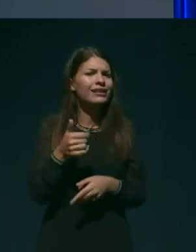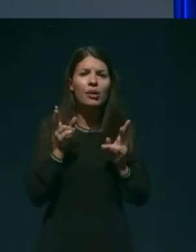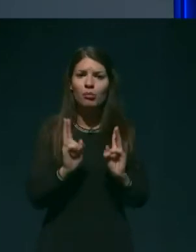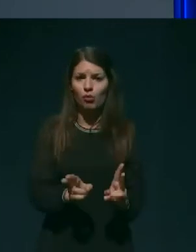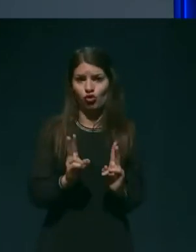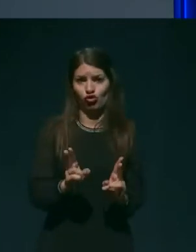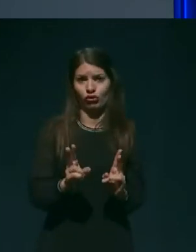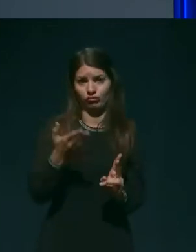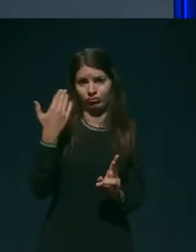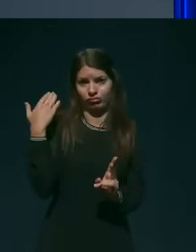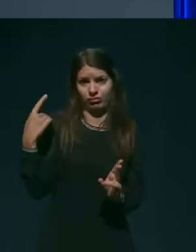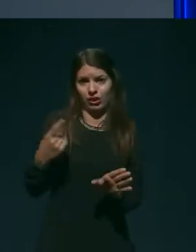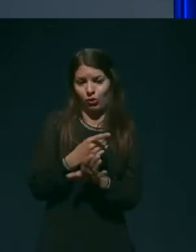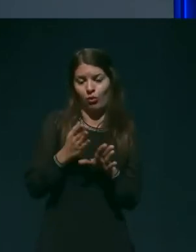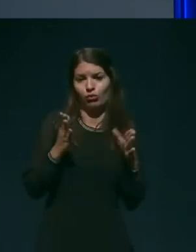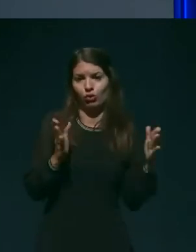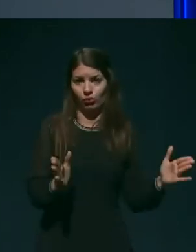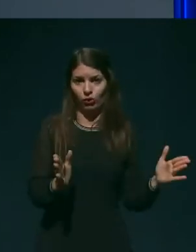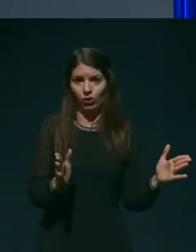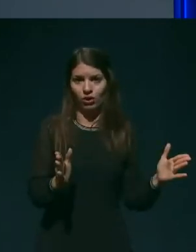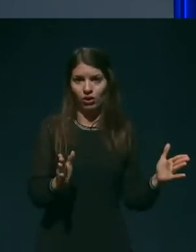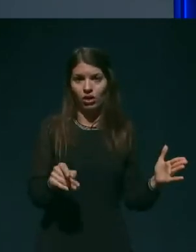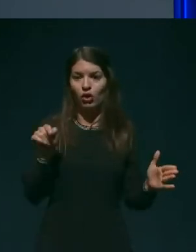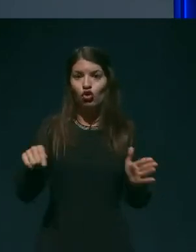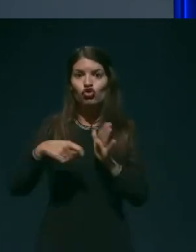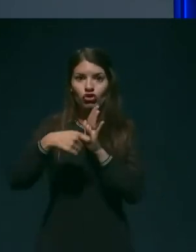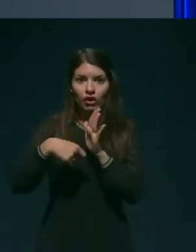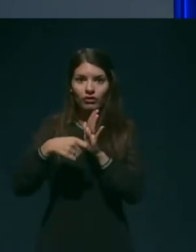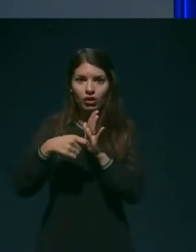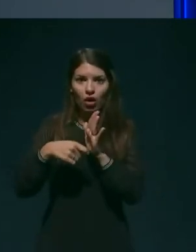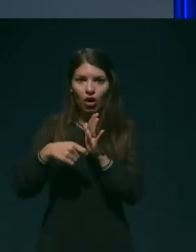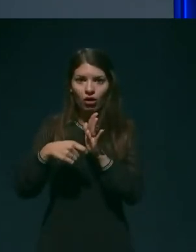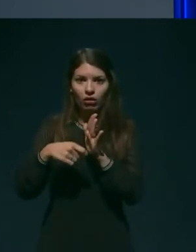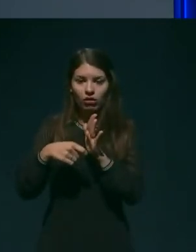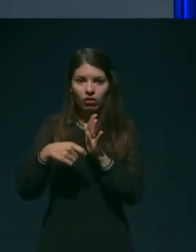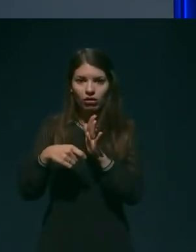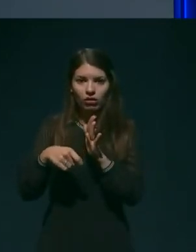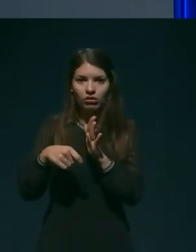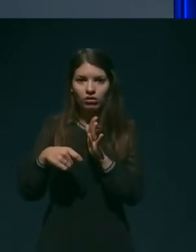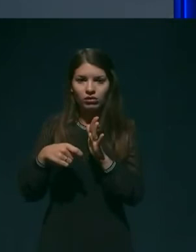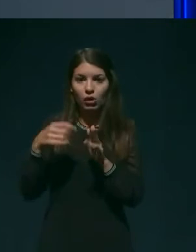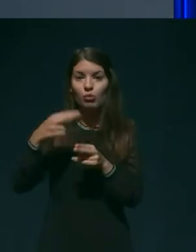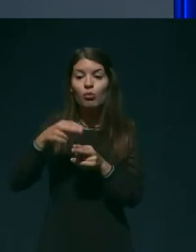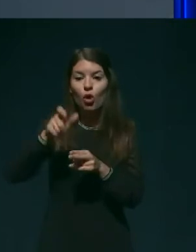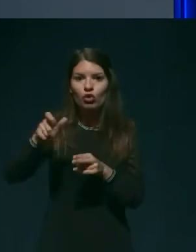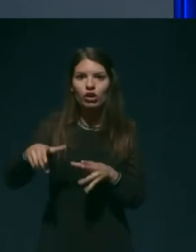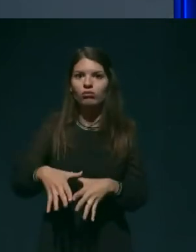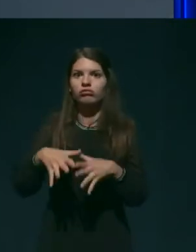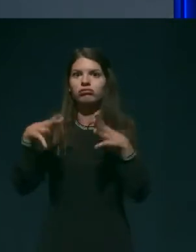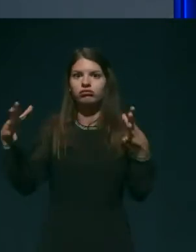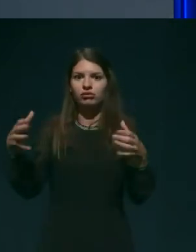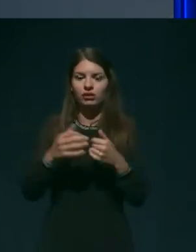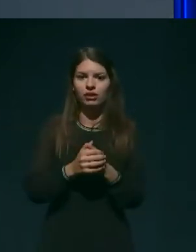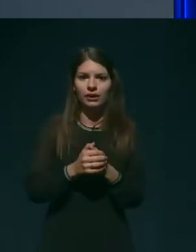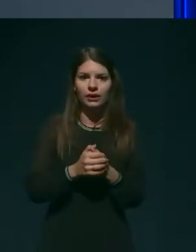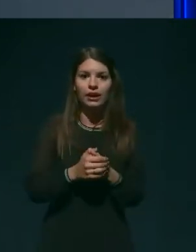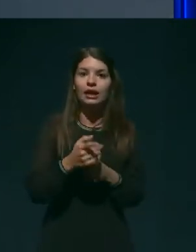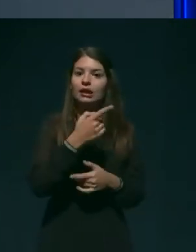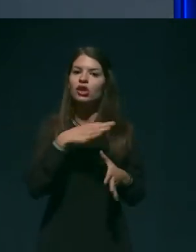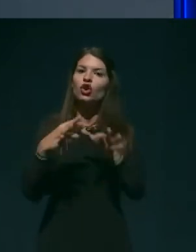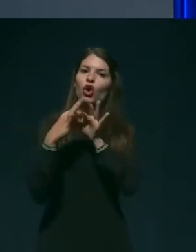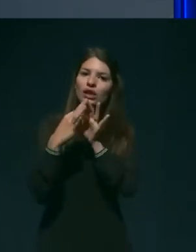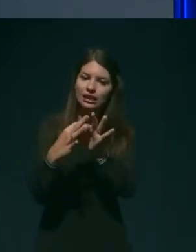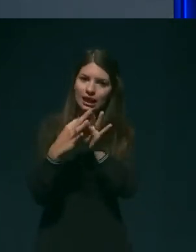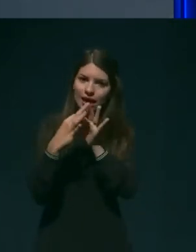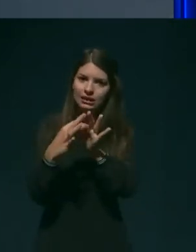epidemije, kajti število je drastično naraščalo in s koordinacijo, zagotavljanjem pomoči